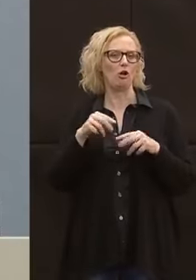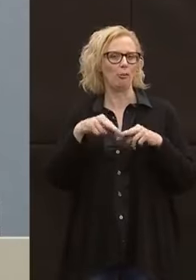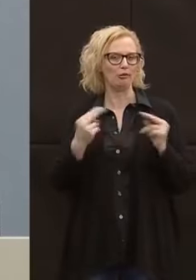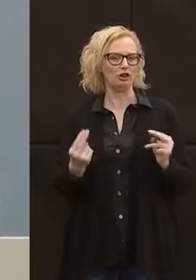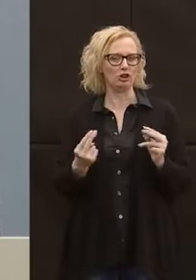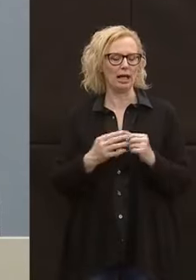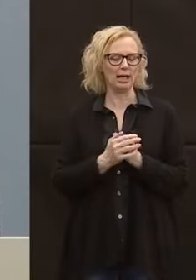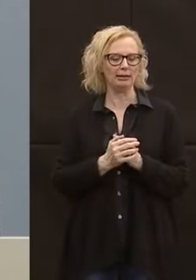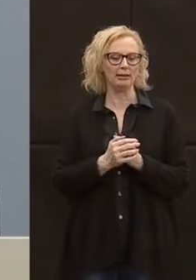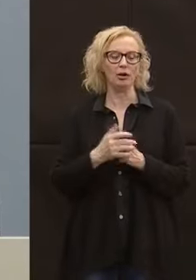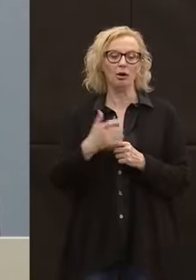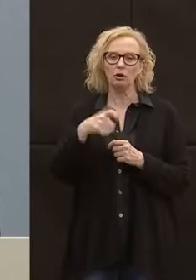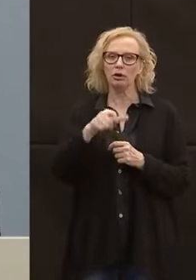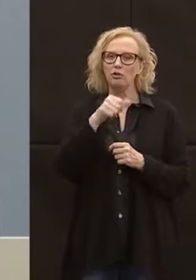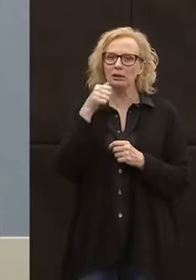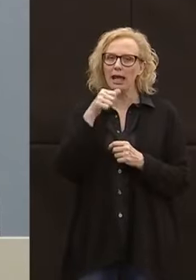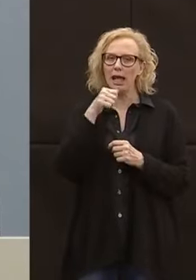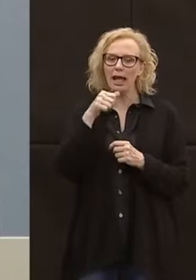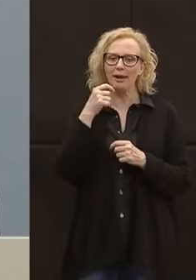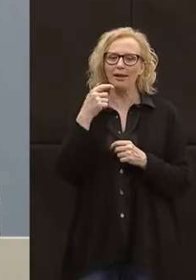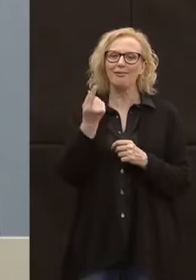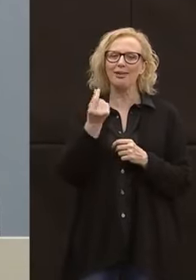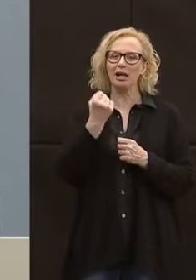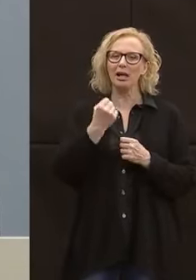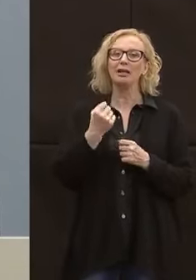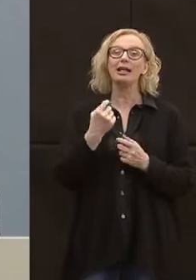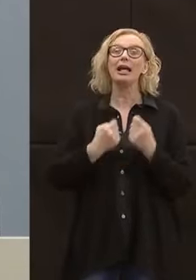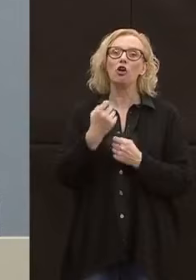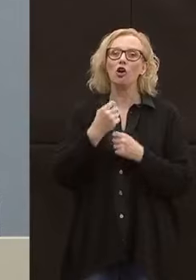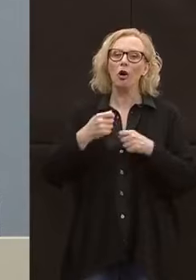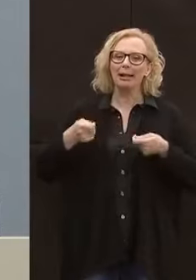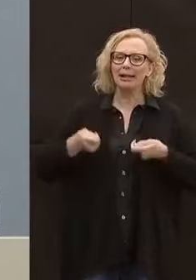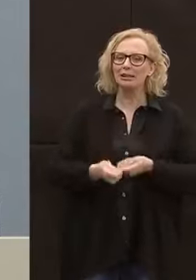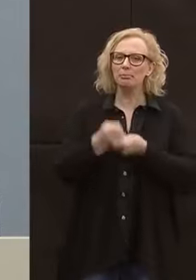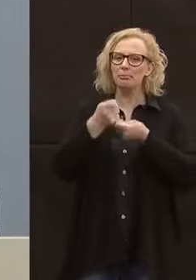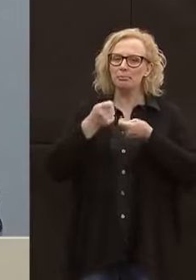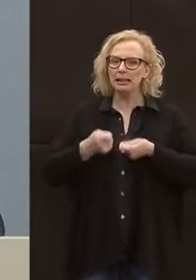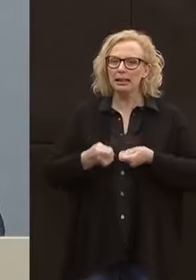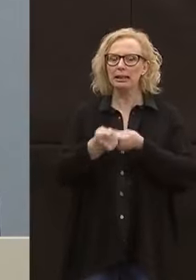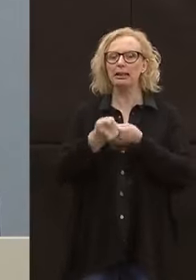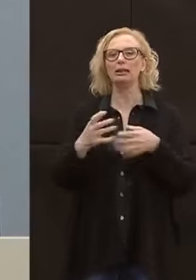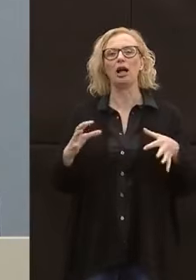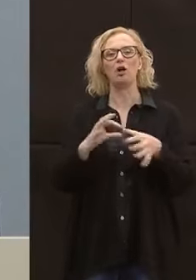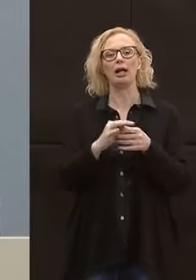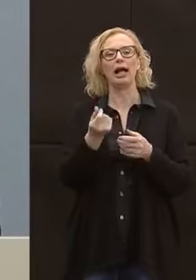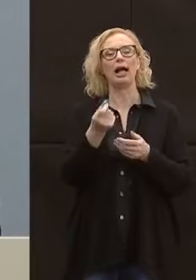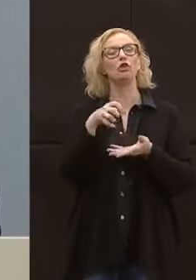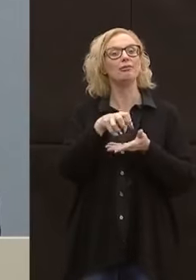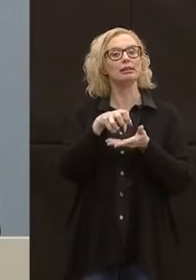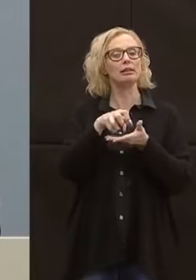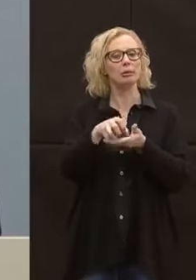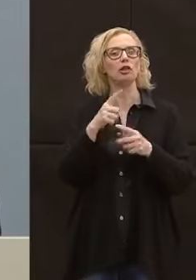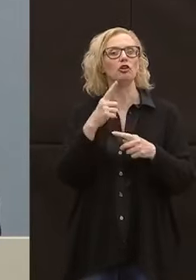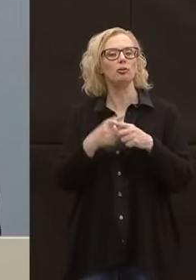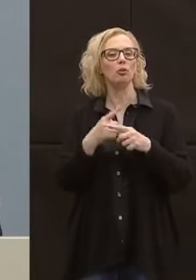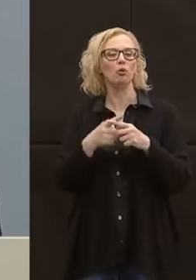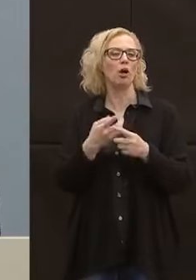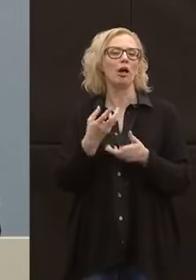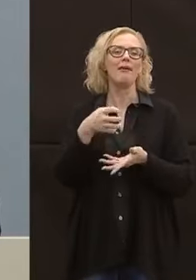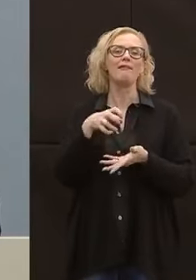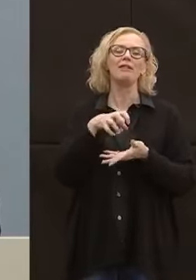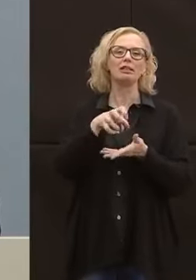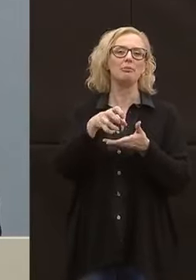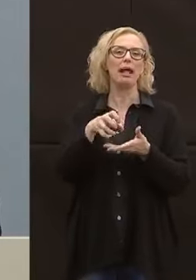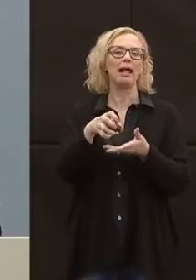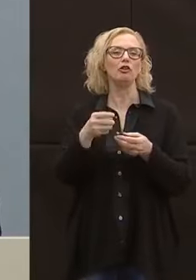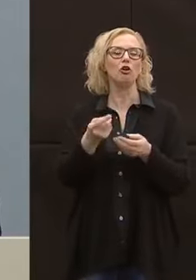scorsi, serve una spinta economica sia sul fronte degli investimenti e sia sul fronte del sostegno a fondo perduto. Questo